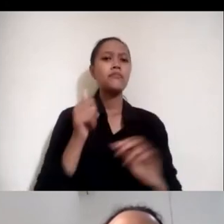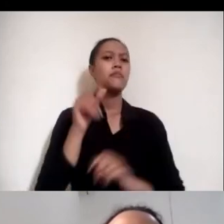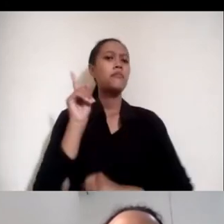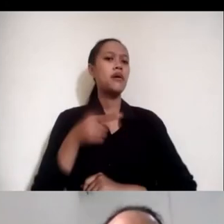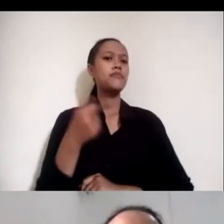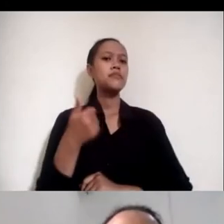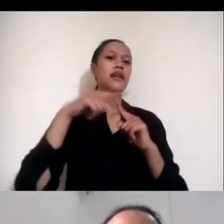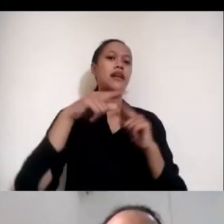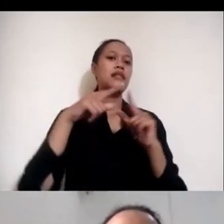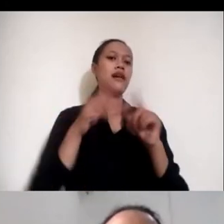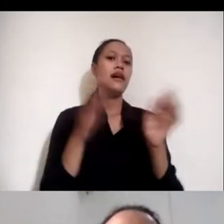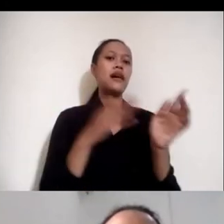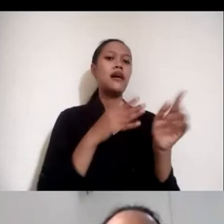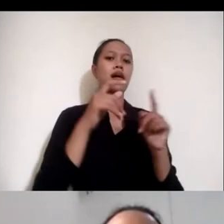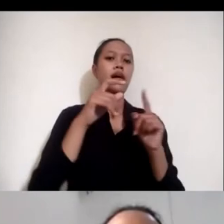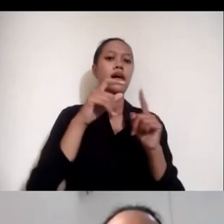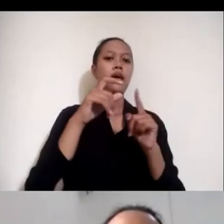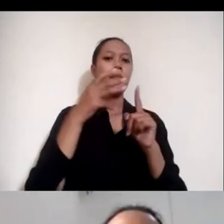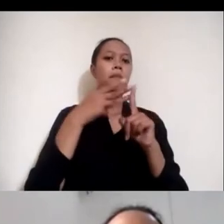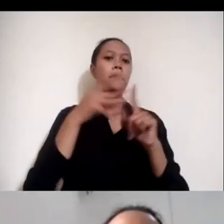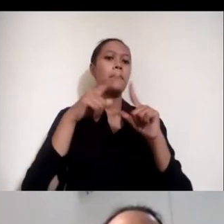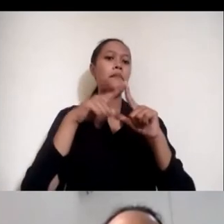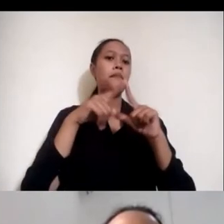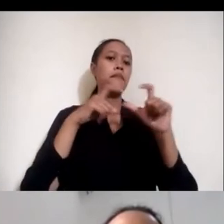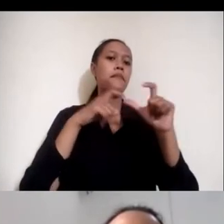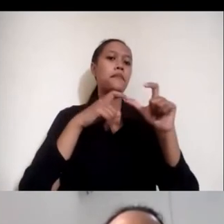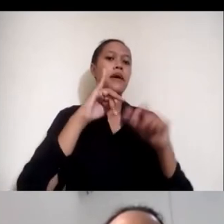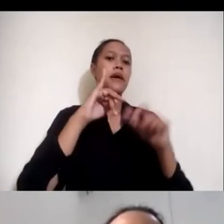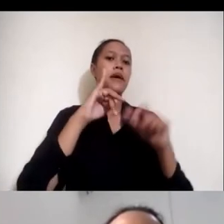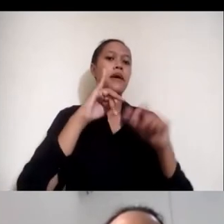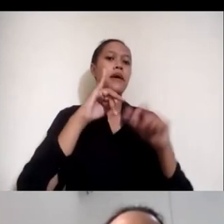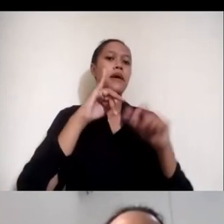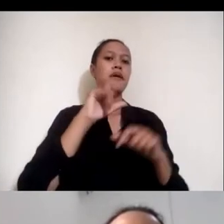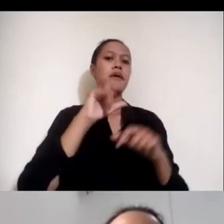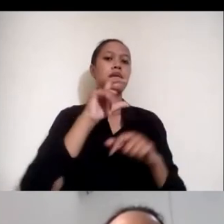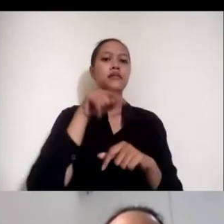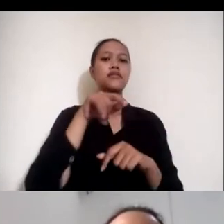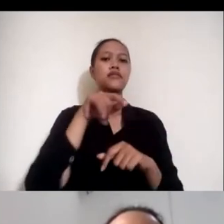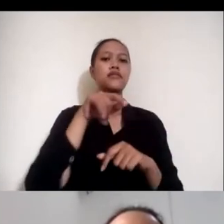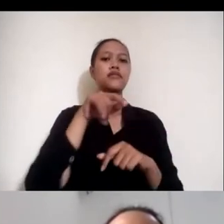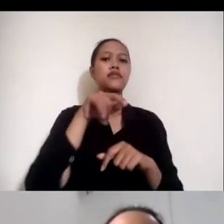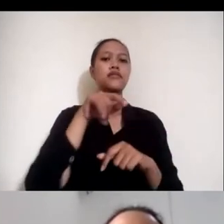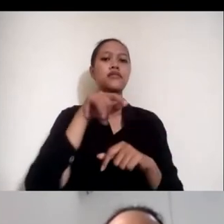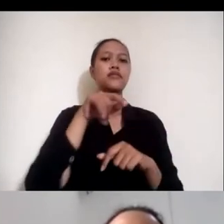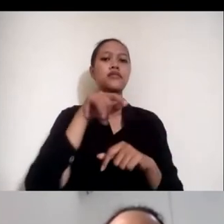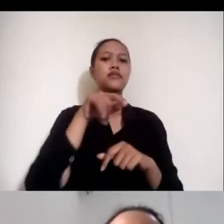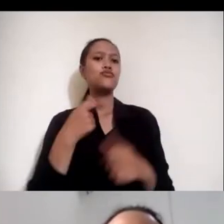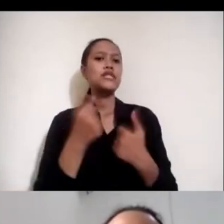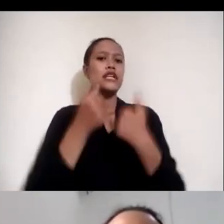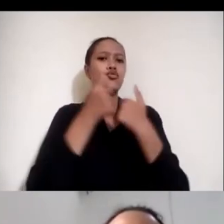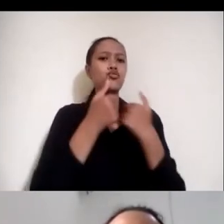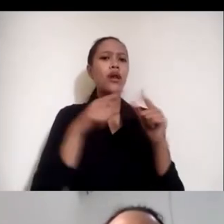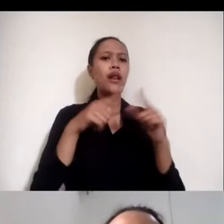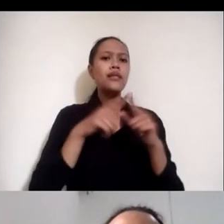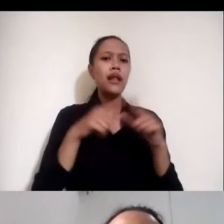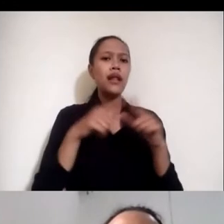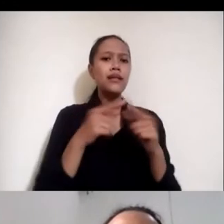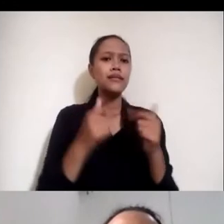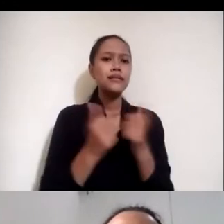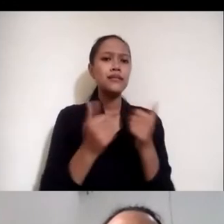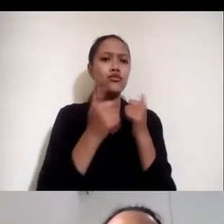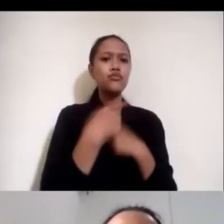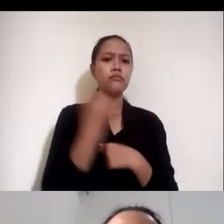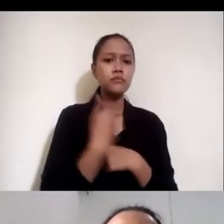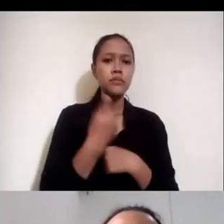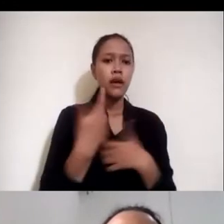misalnya ini juga ada data basic.io gitu ini yang seru banget sih ininya tools